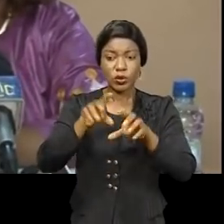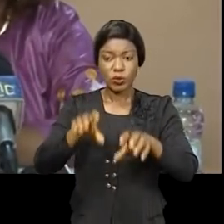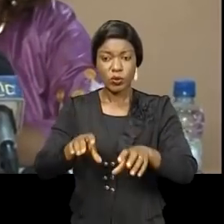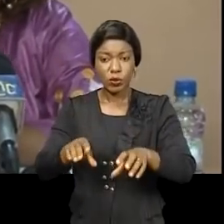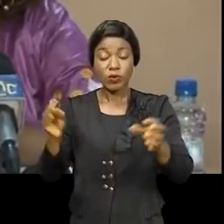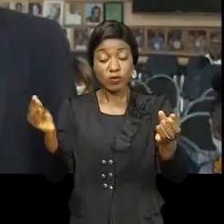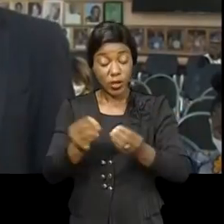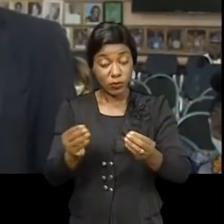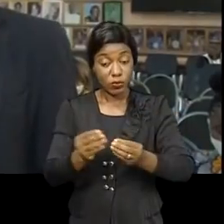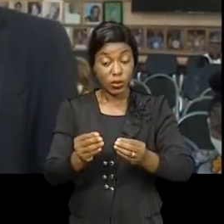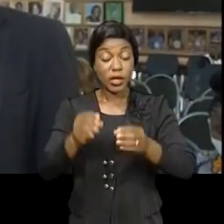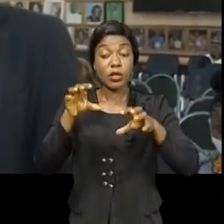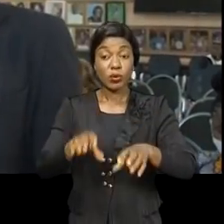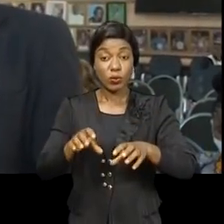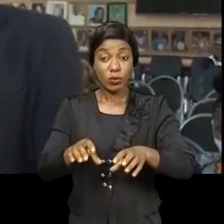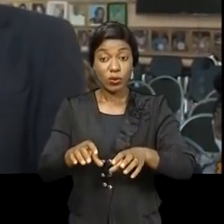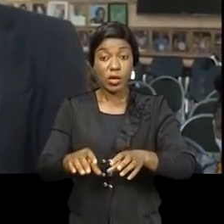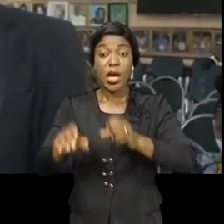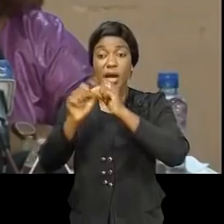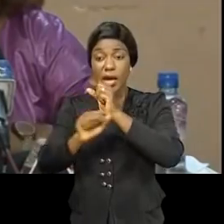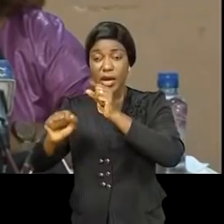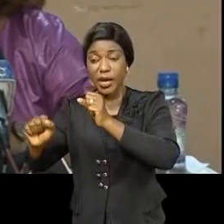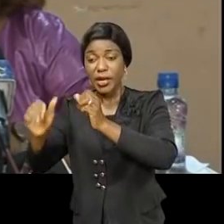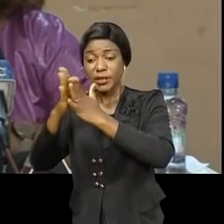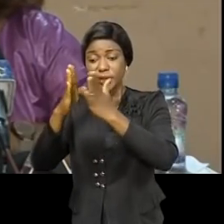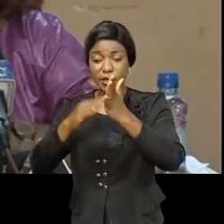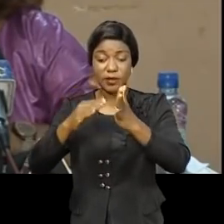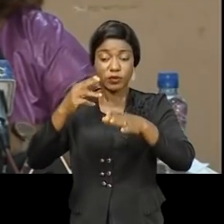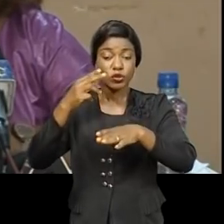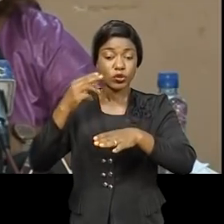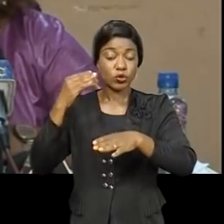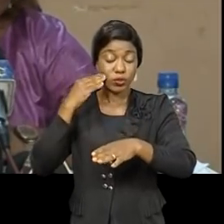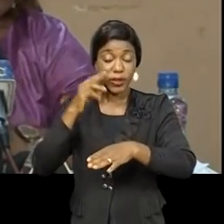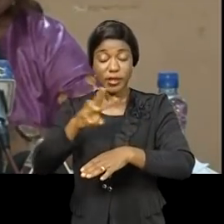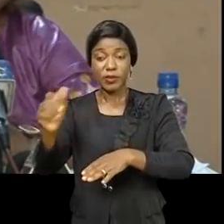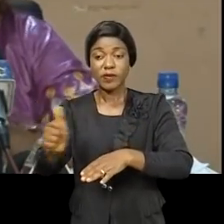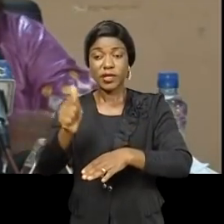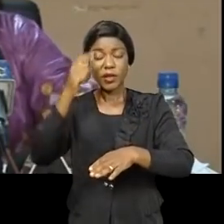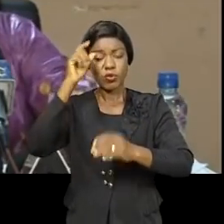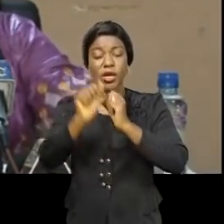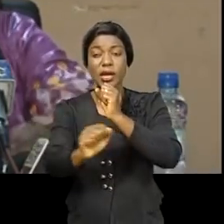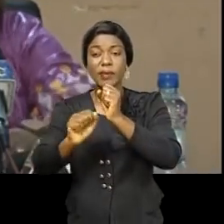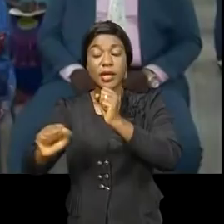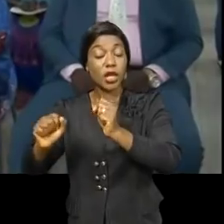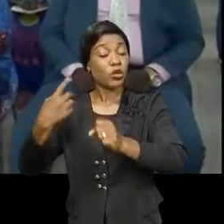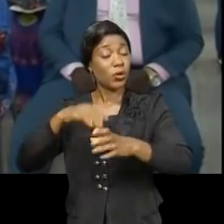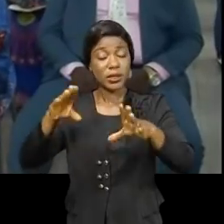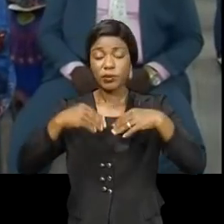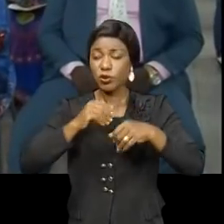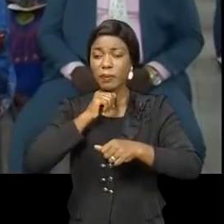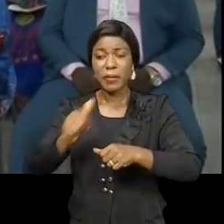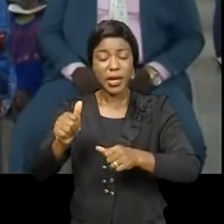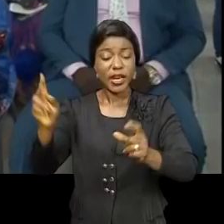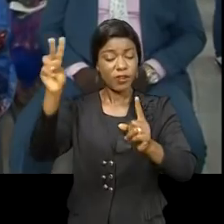qui la concerne va lancer toujours à la date du 19 juin 2021 les opérations de la campagne de Tolérance Zéro sur les